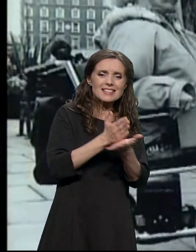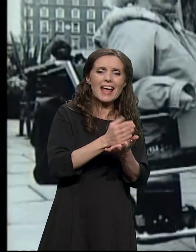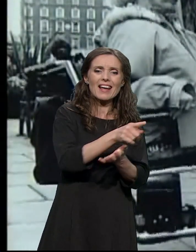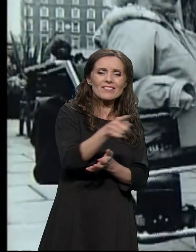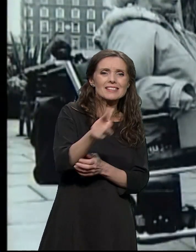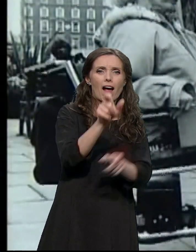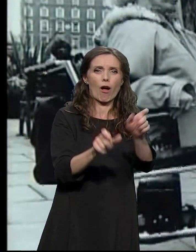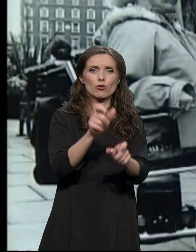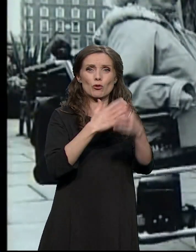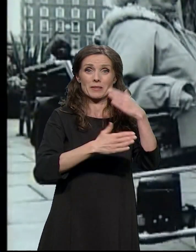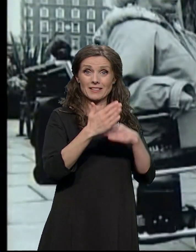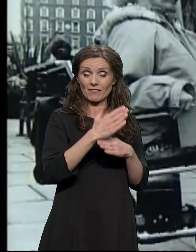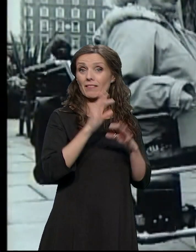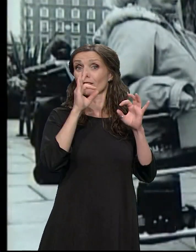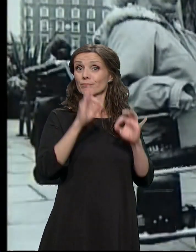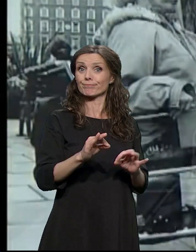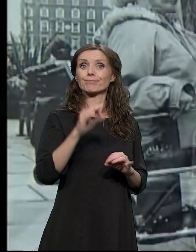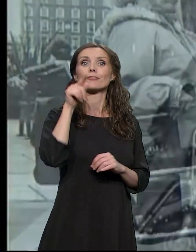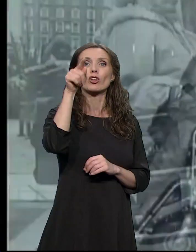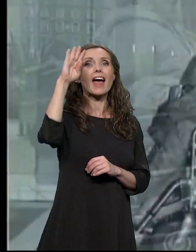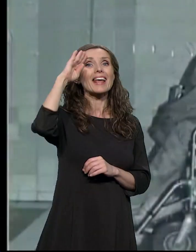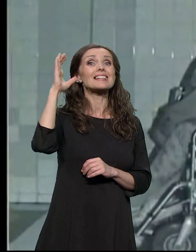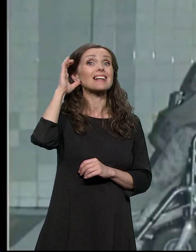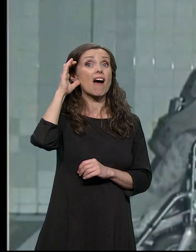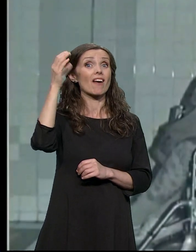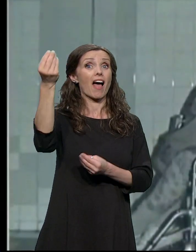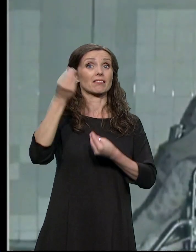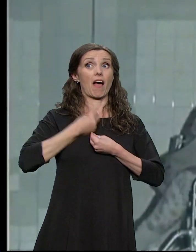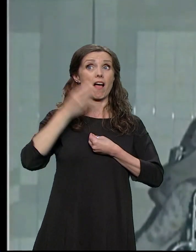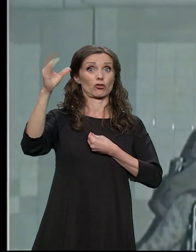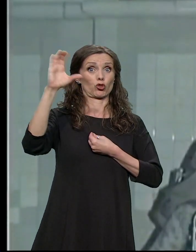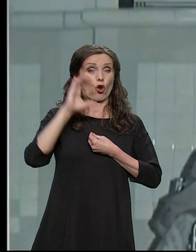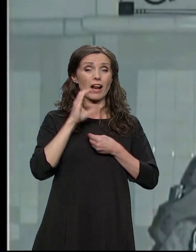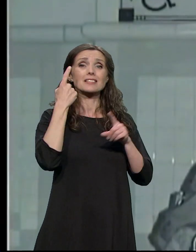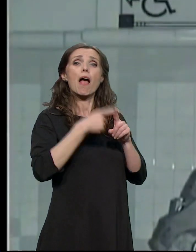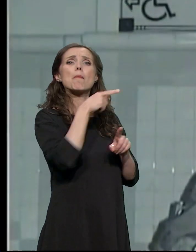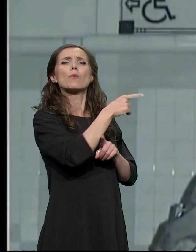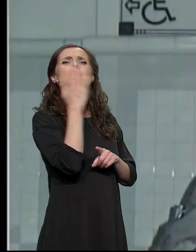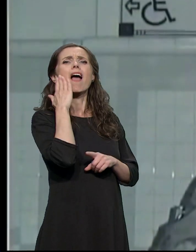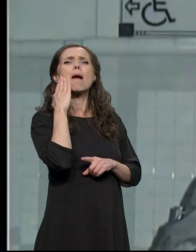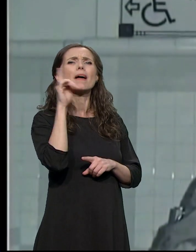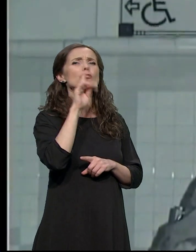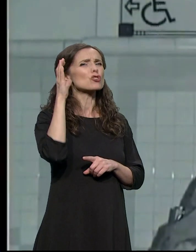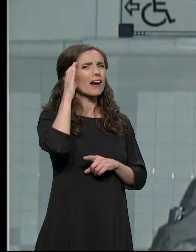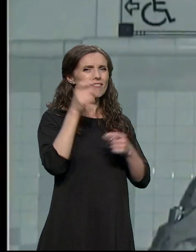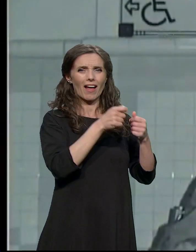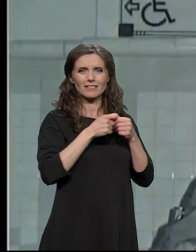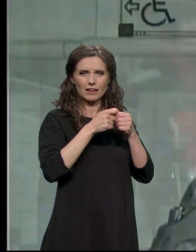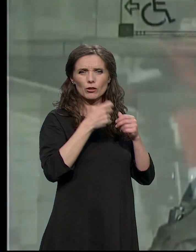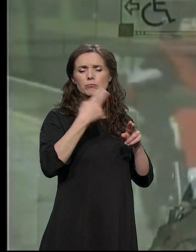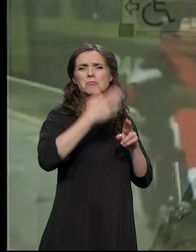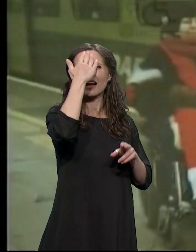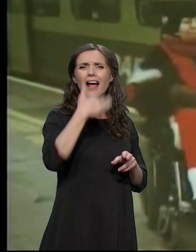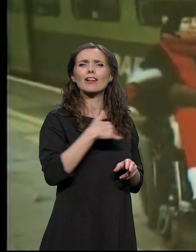Tako smo dobili donaciju Irske vlade zajedno sa američkom nevladinom organizacijom Catholic